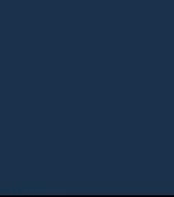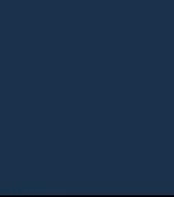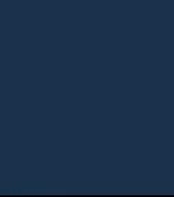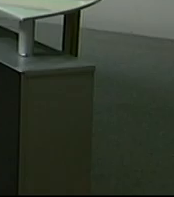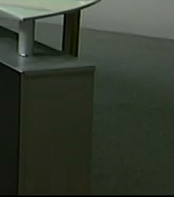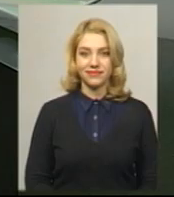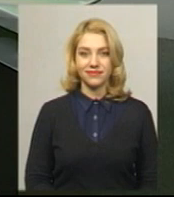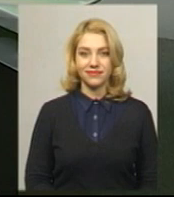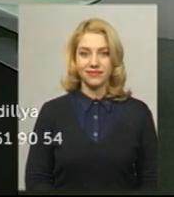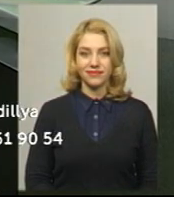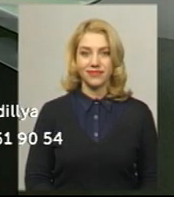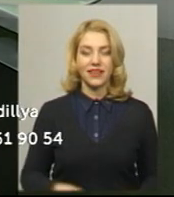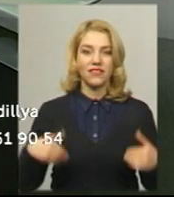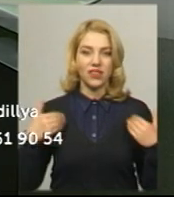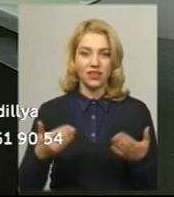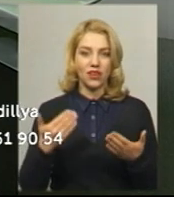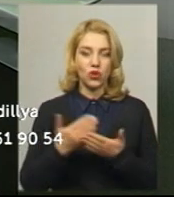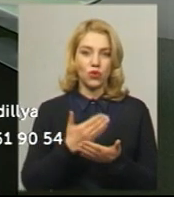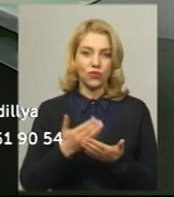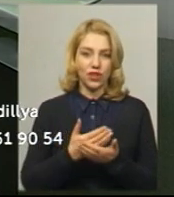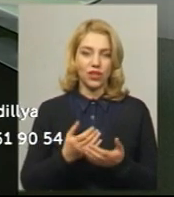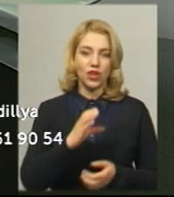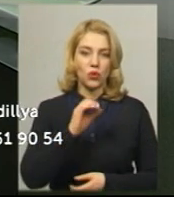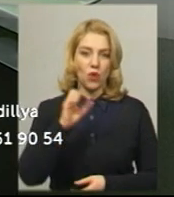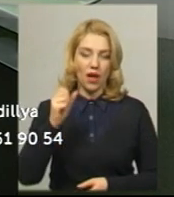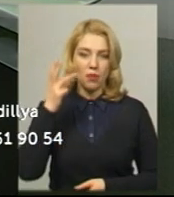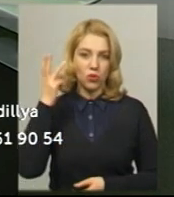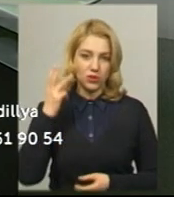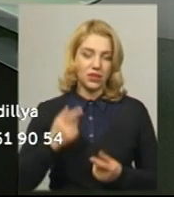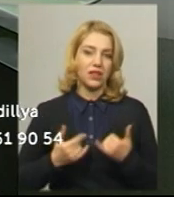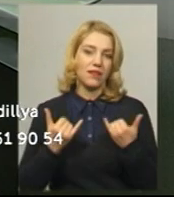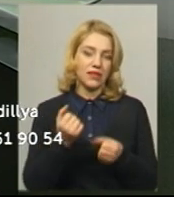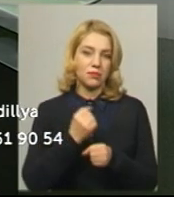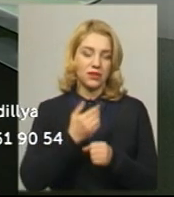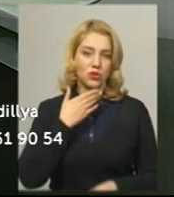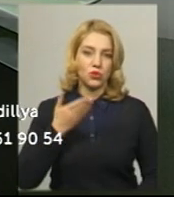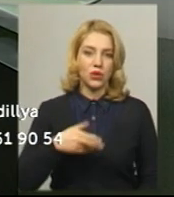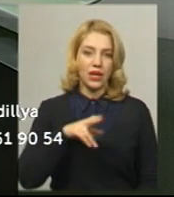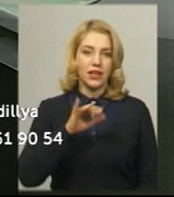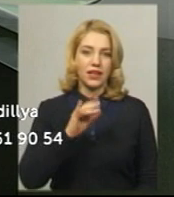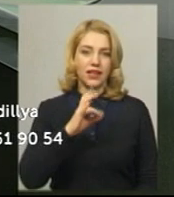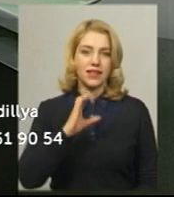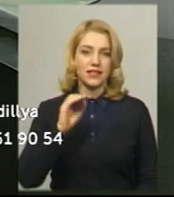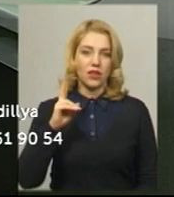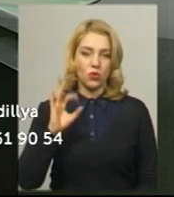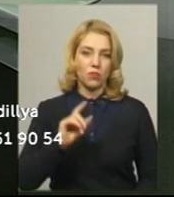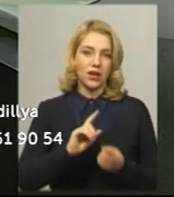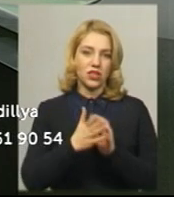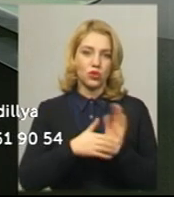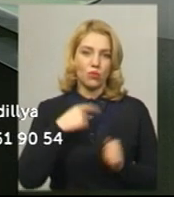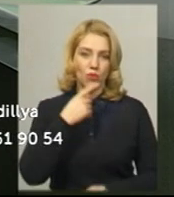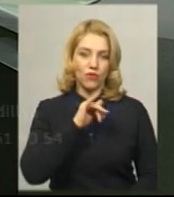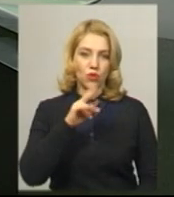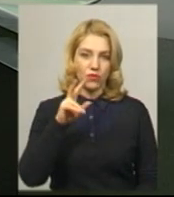Музика Вітаю новини в ефірі у ЯПоділля. У студії для вас працюють ведуча Дарина Денисенко, перехлад на жестову мову Оксана